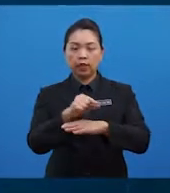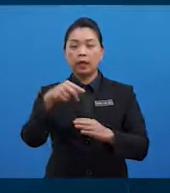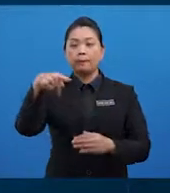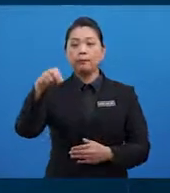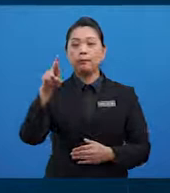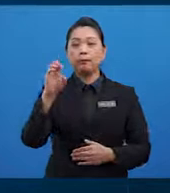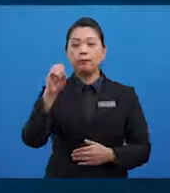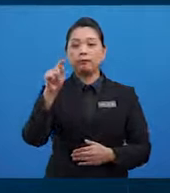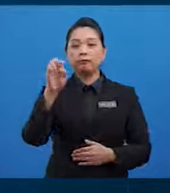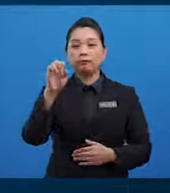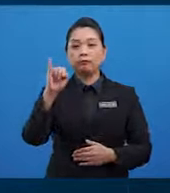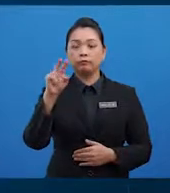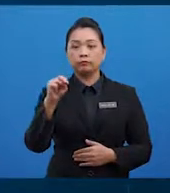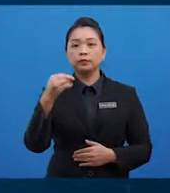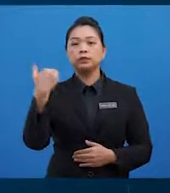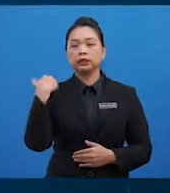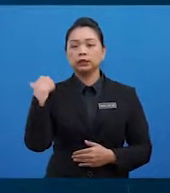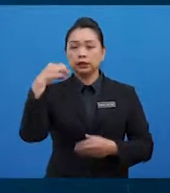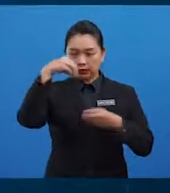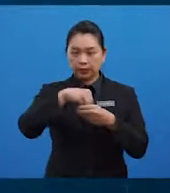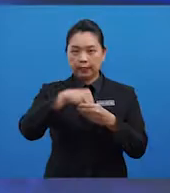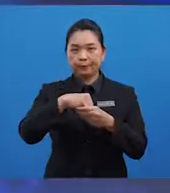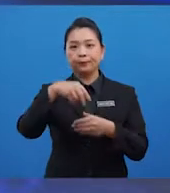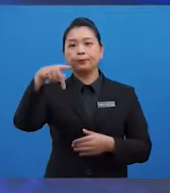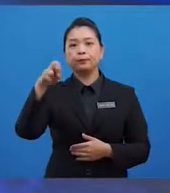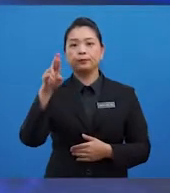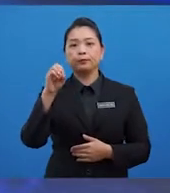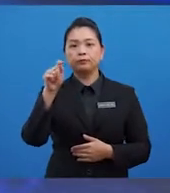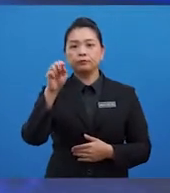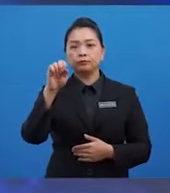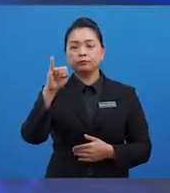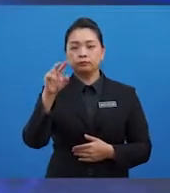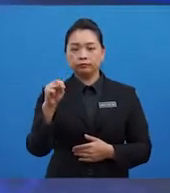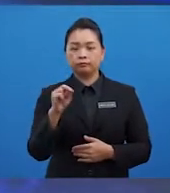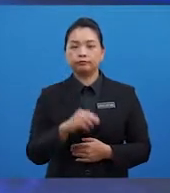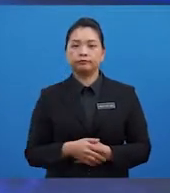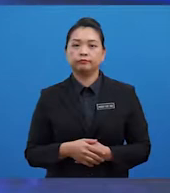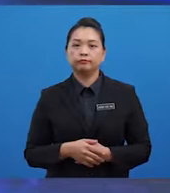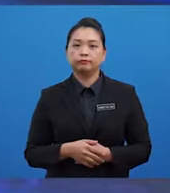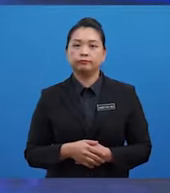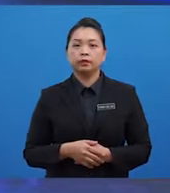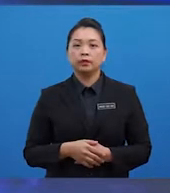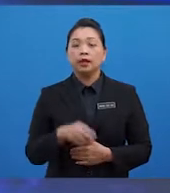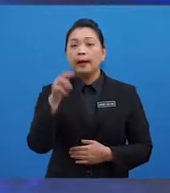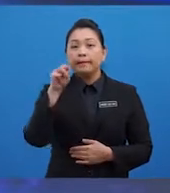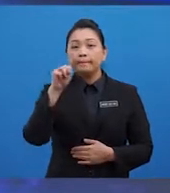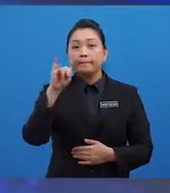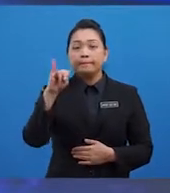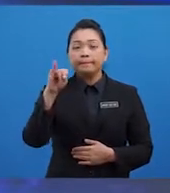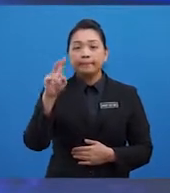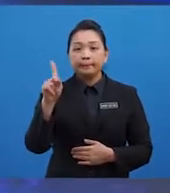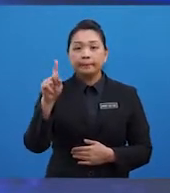terdapat dalam protein. Baiklah. Mikro pula bermaksud